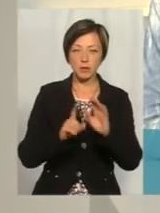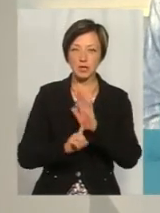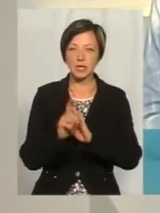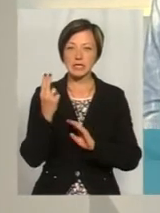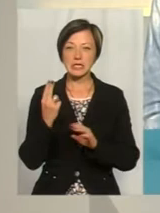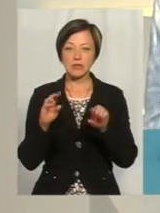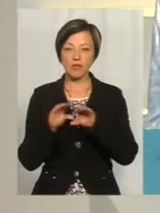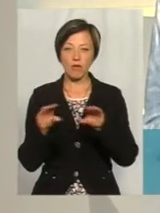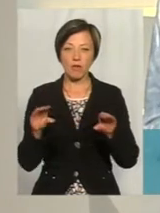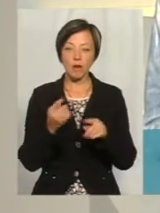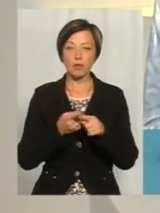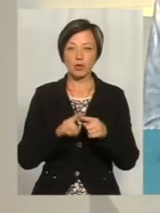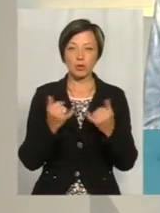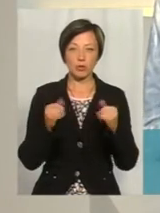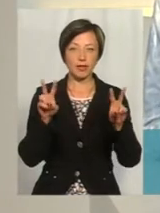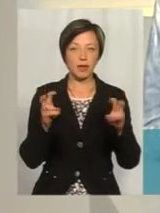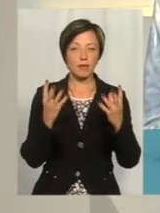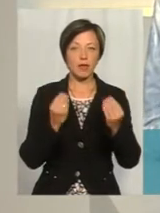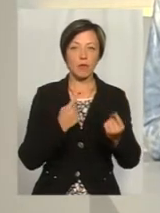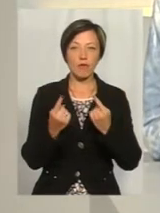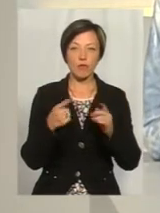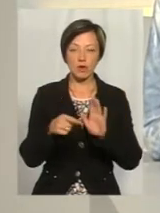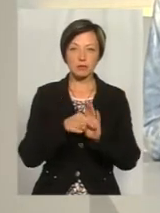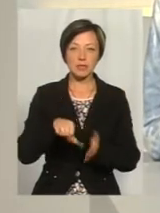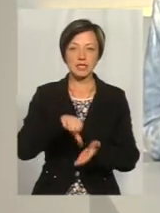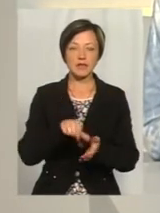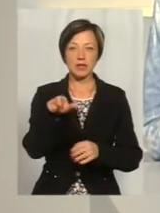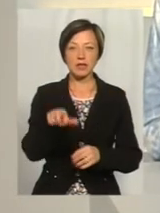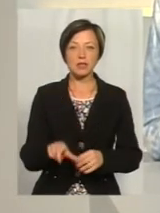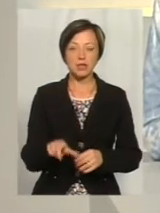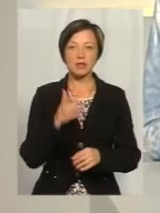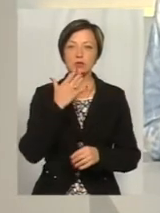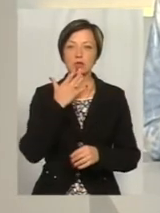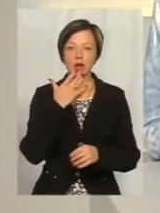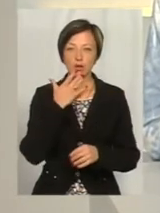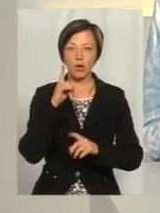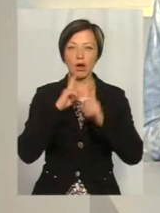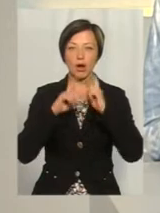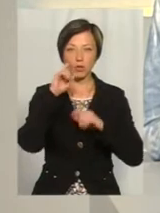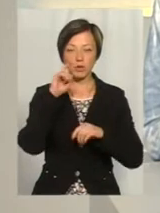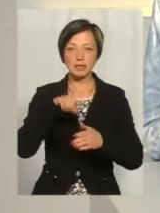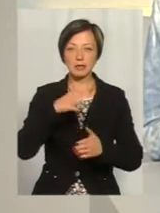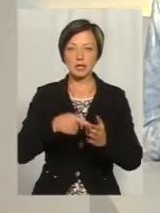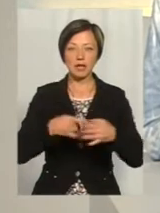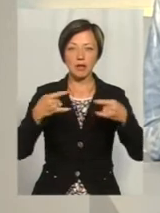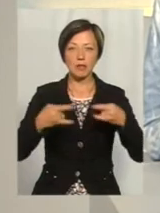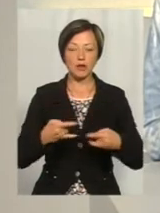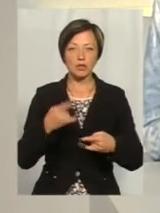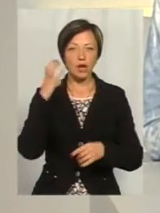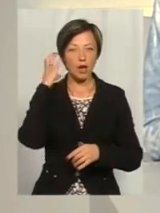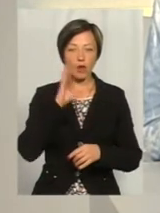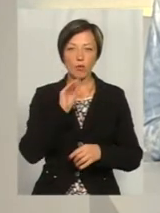цифрове. Саме про нього нині у темі дня поговоримо із представницею Національної Ради України з питань телебачення і